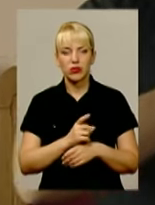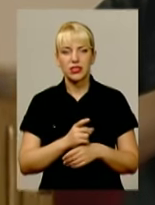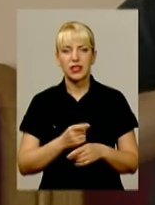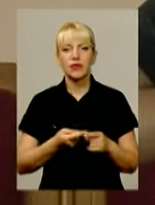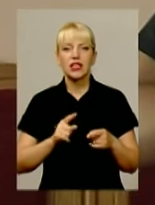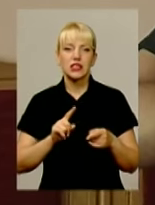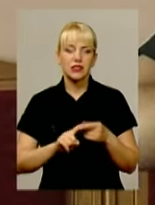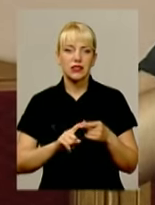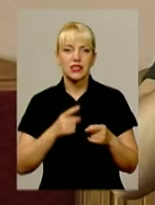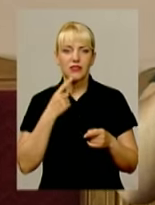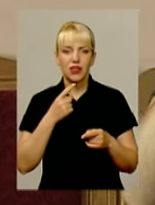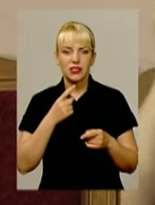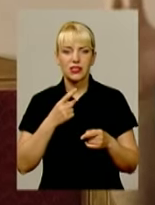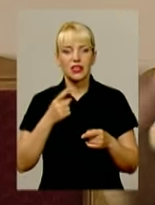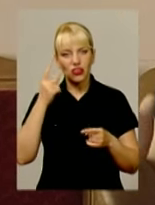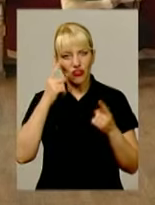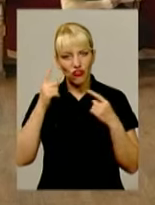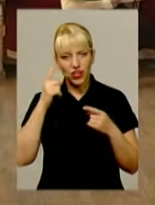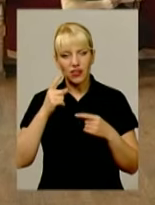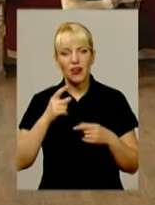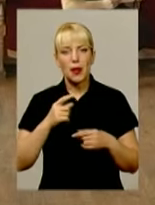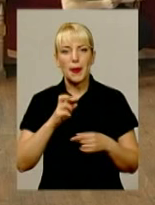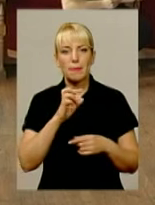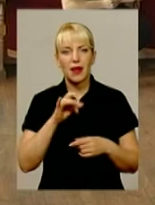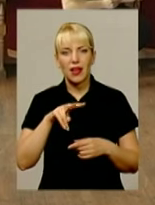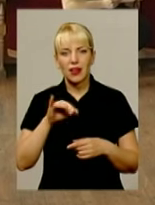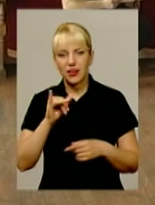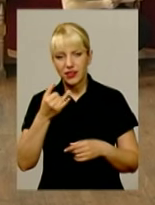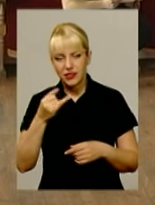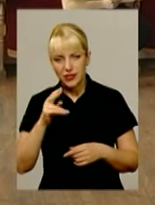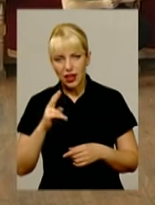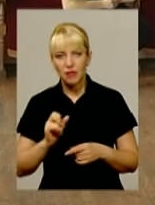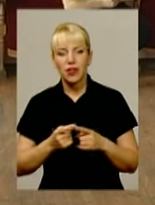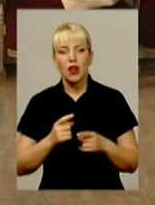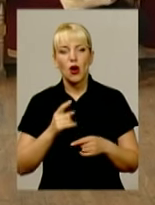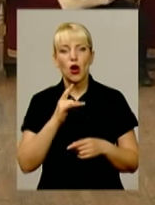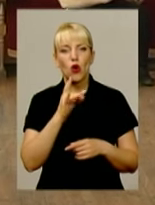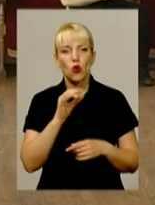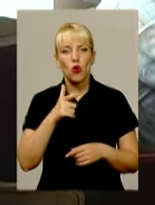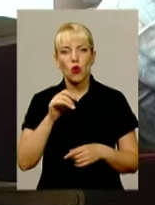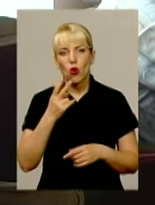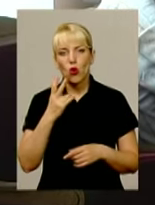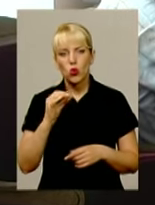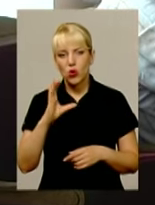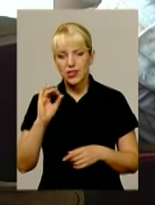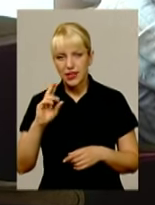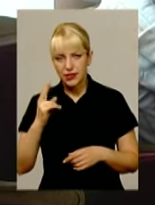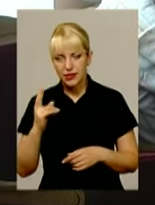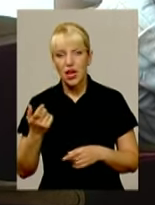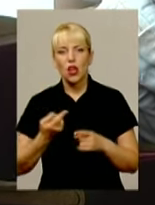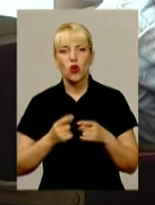Цей відомий твір бельгійця Кромелінка в Україні ставиться вперше. Ставить його Анатолій Пундик.